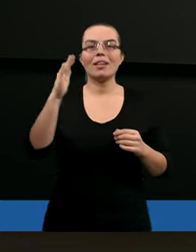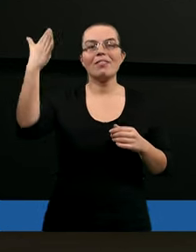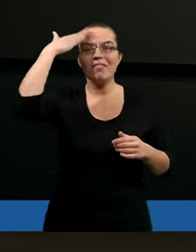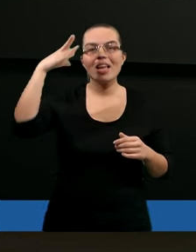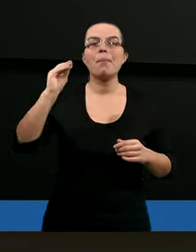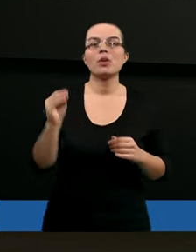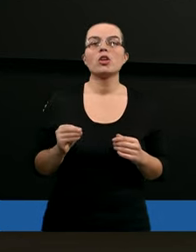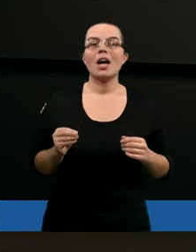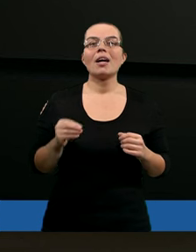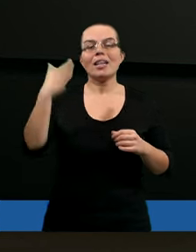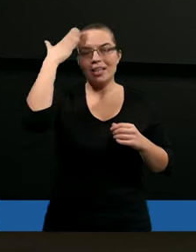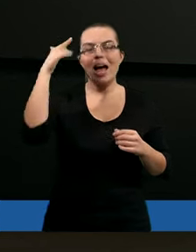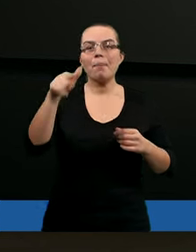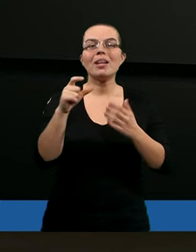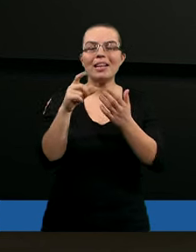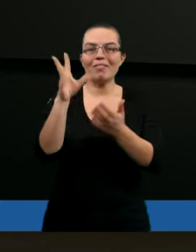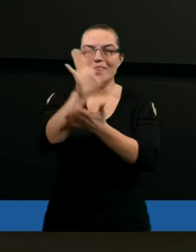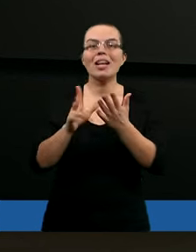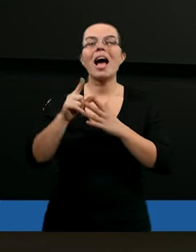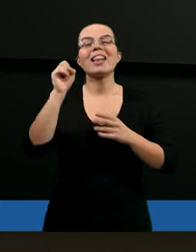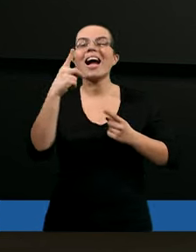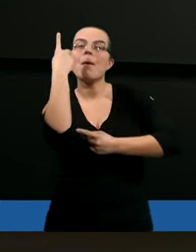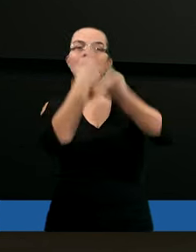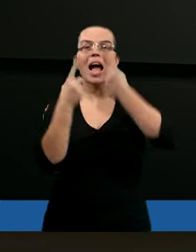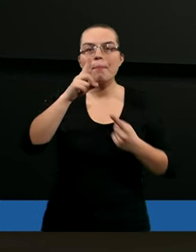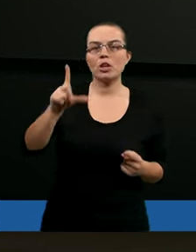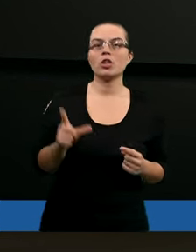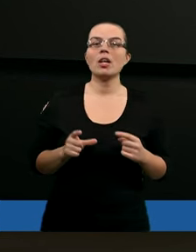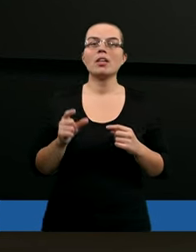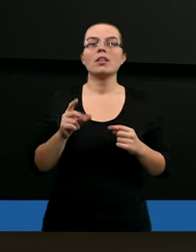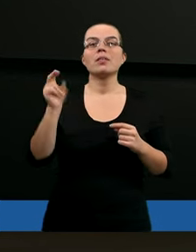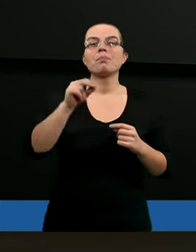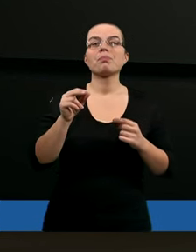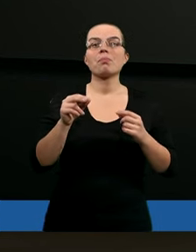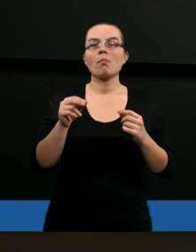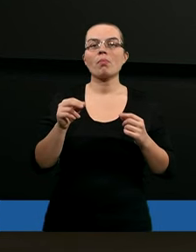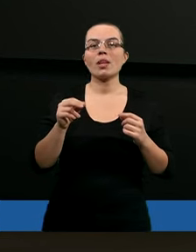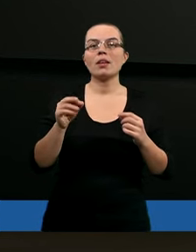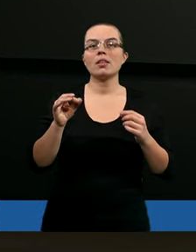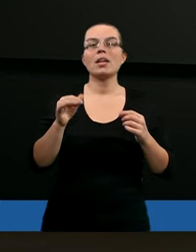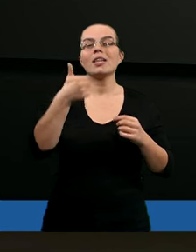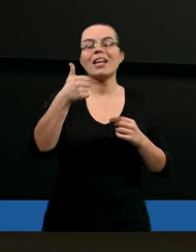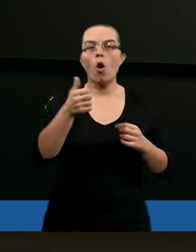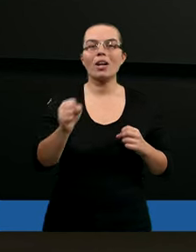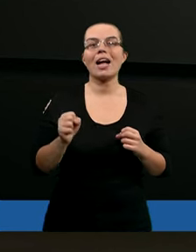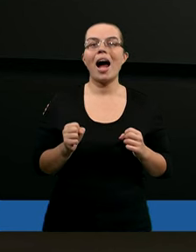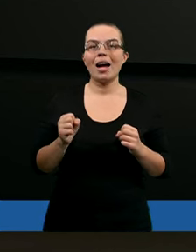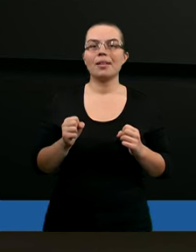wiemy, znamy kulisy, natomiast taka refleksja mnie nie naszła.